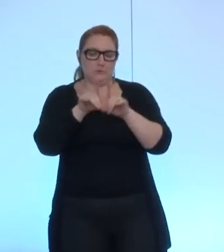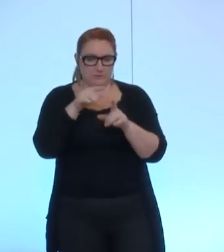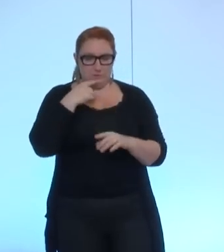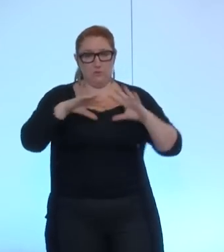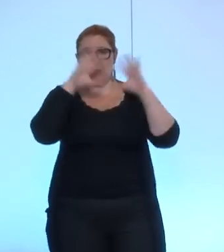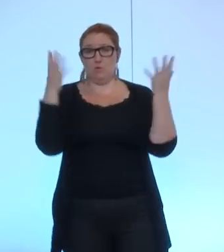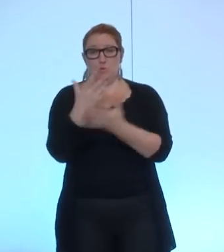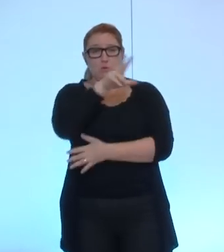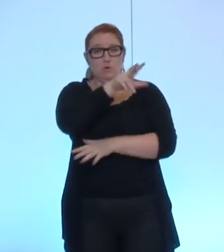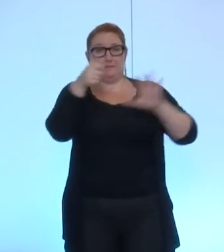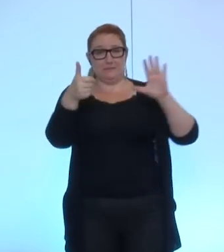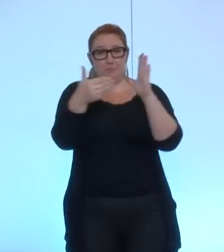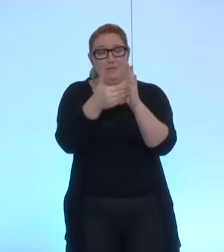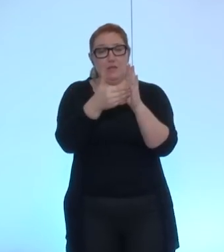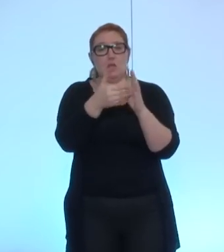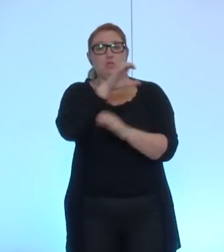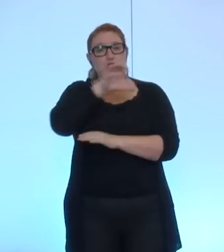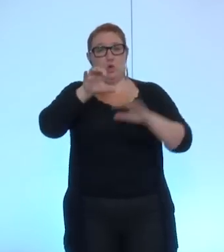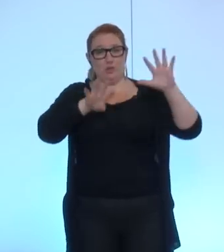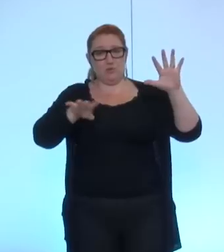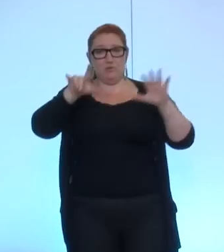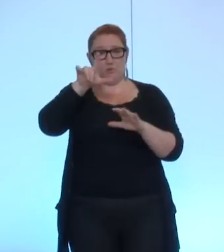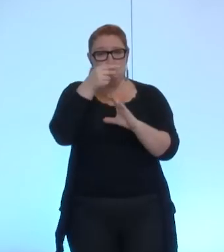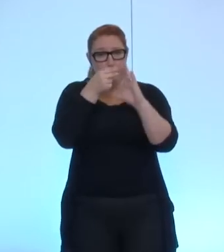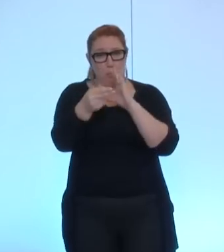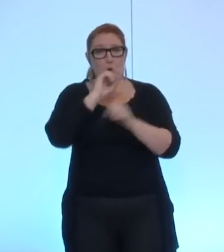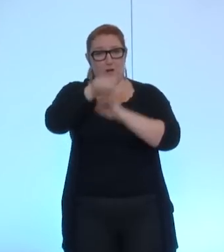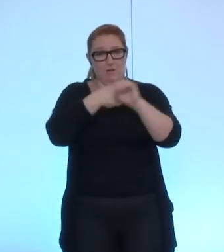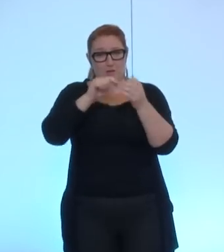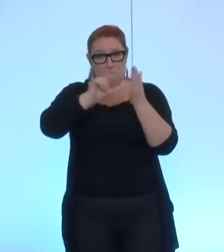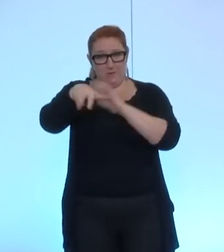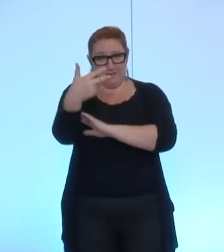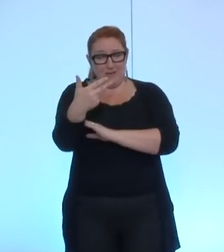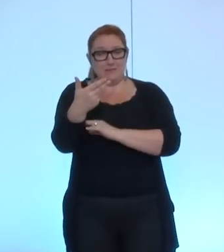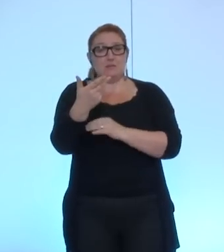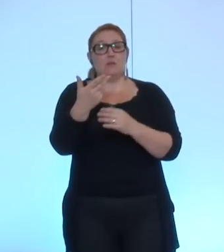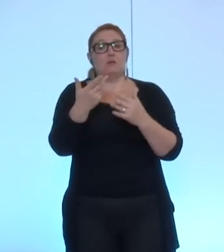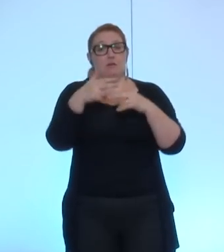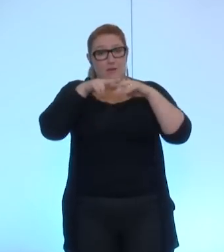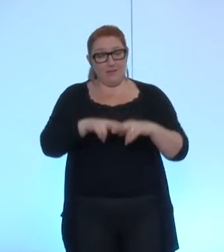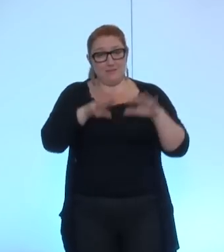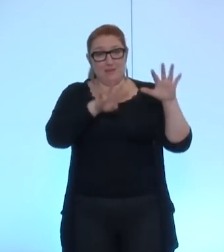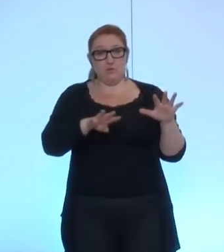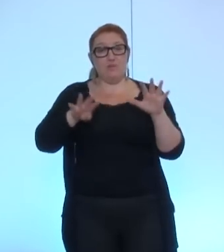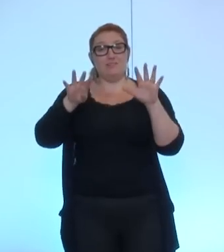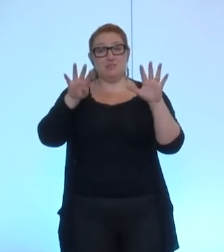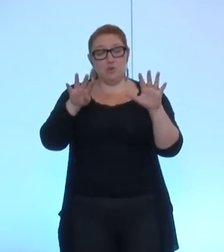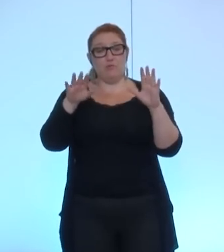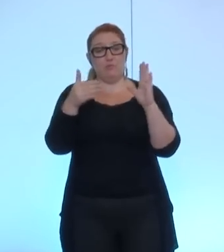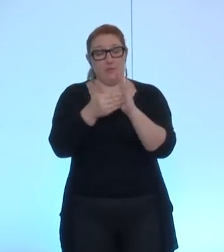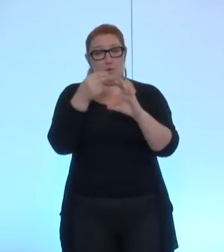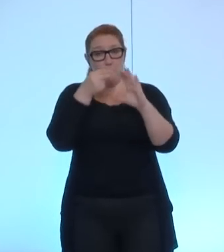36 192 euros en 2013, et il reste à solder par la ville de Grenoble 99 528 euros, 100 000 euros sur